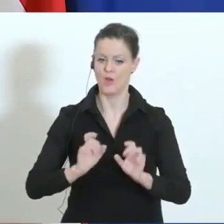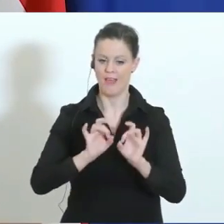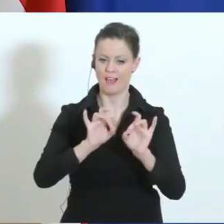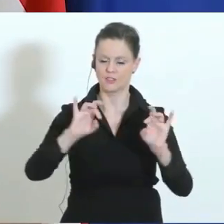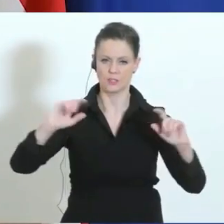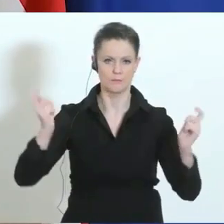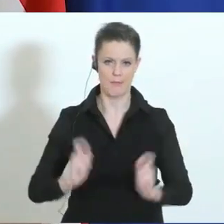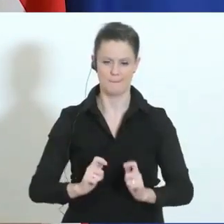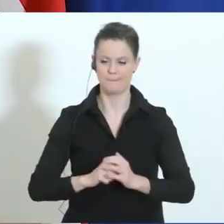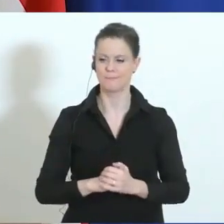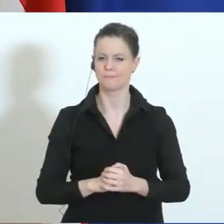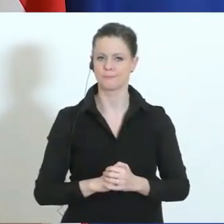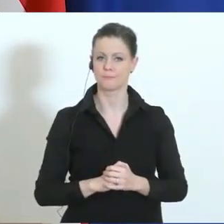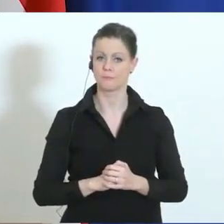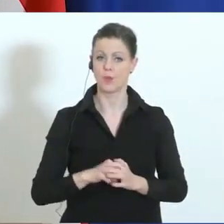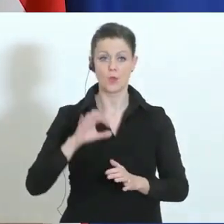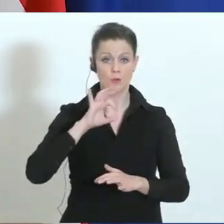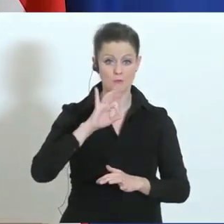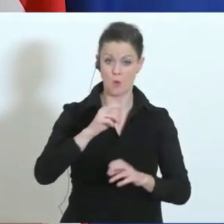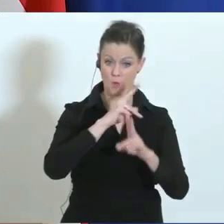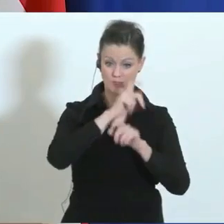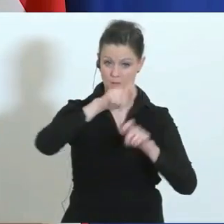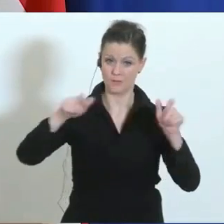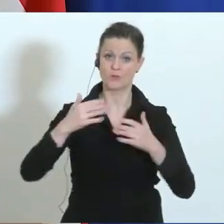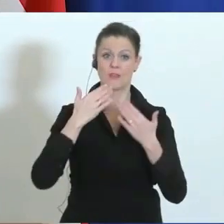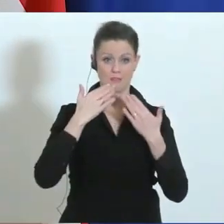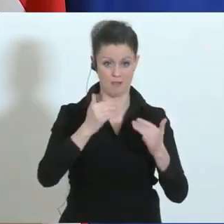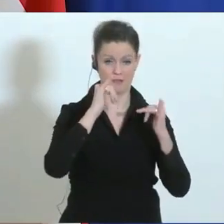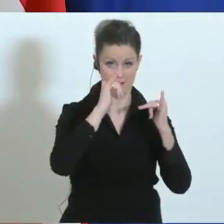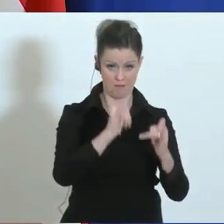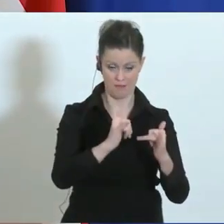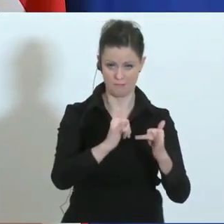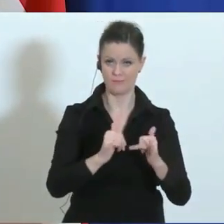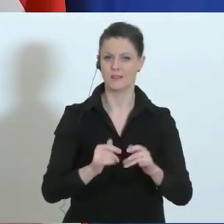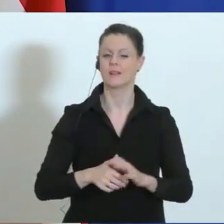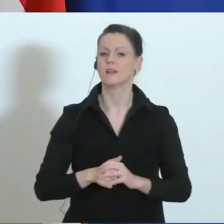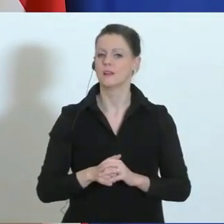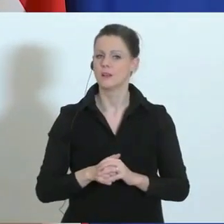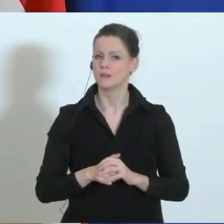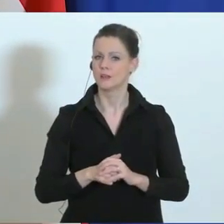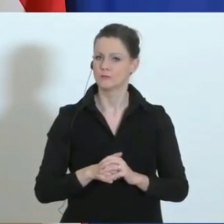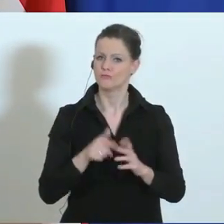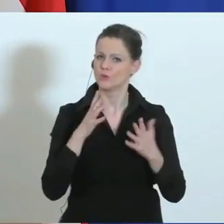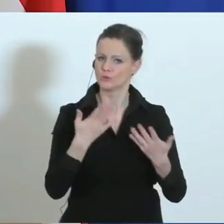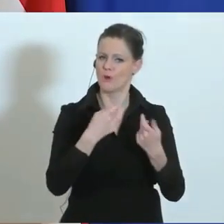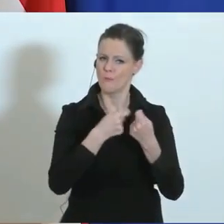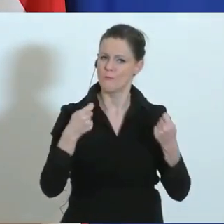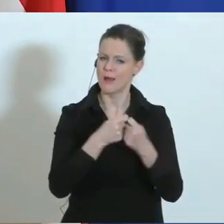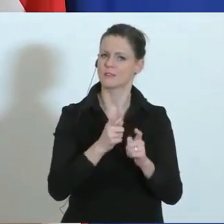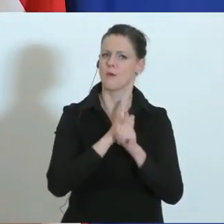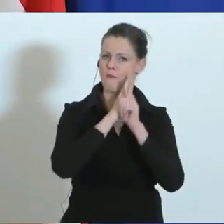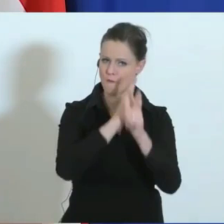große Danke gilt eben nicht nur den Österreicherinnen und Österreichern, die jetzt derzeit daran teilhaben und teilnehmen, um diese Maßnahmen auch tatsächlich